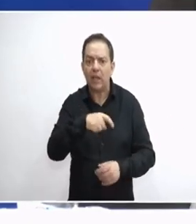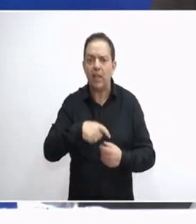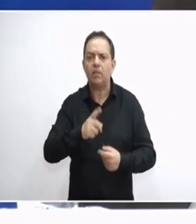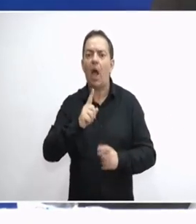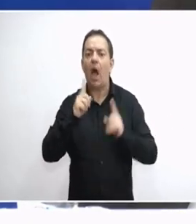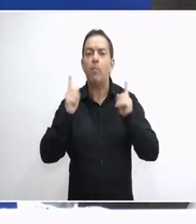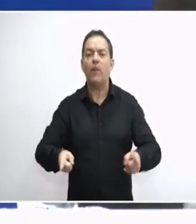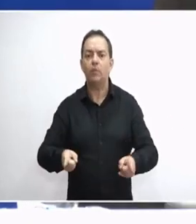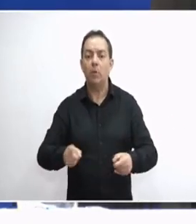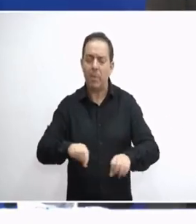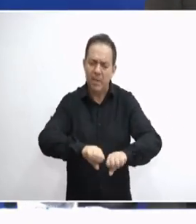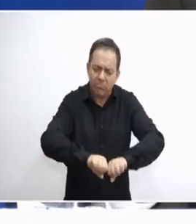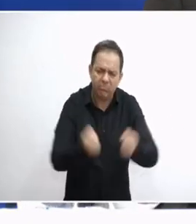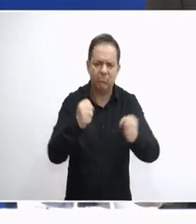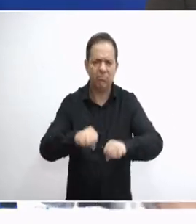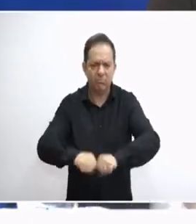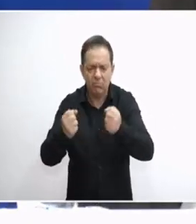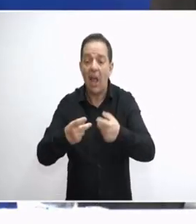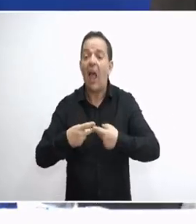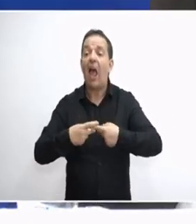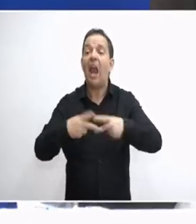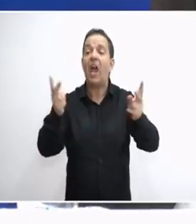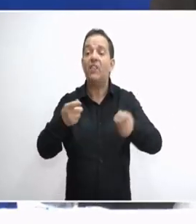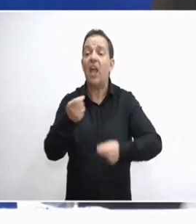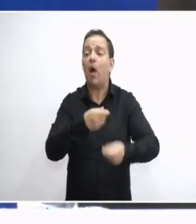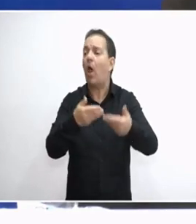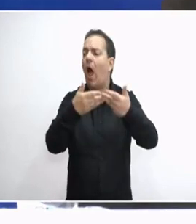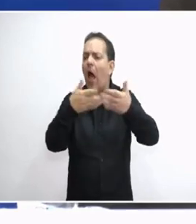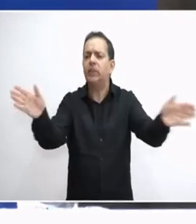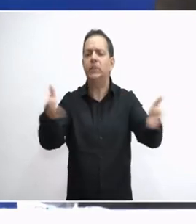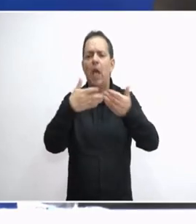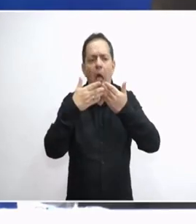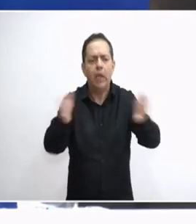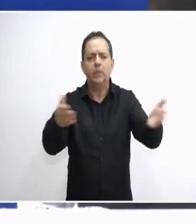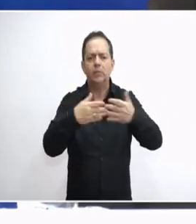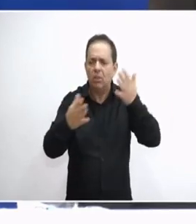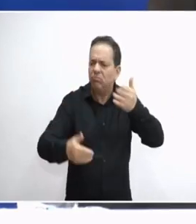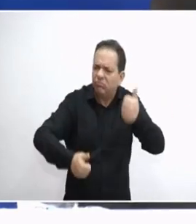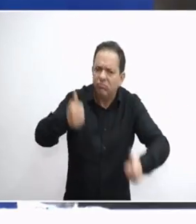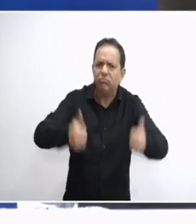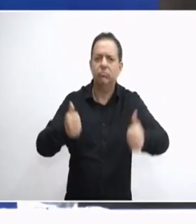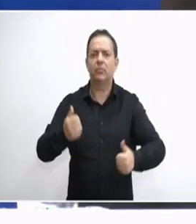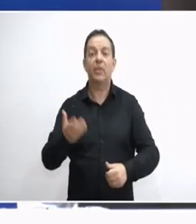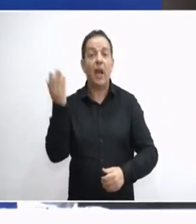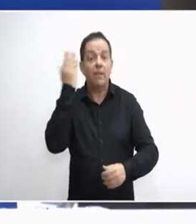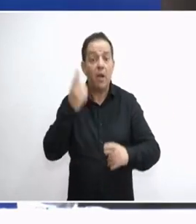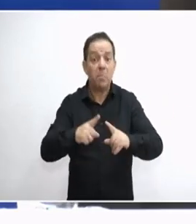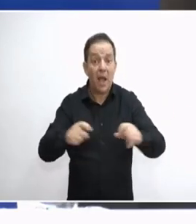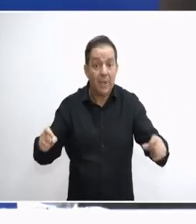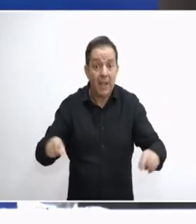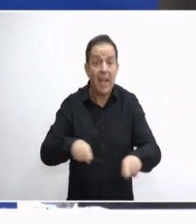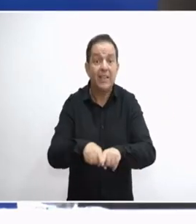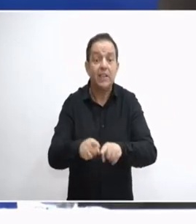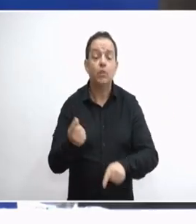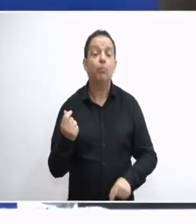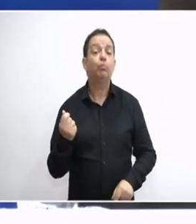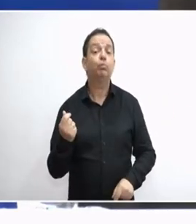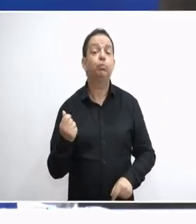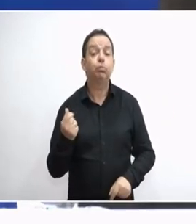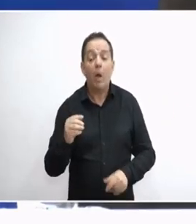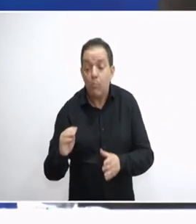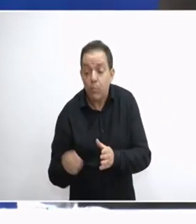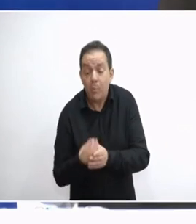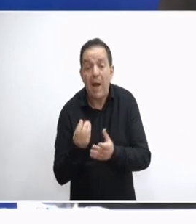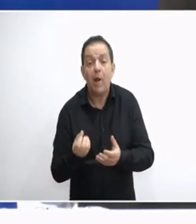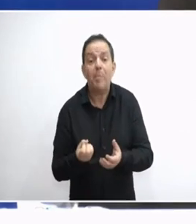πρέπει να σπάσει. Εγγυούνται για ελεύθερη αγορά, αλλά δεν έχουμε ελεύθερη αγορά. Απ' την άλλη, η ακρίβεια έχει να κάνει με το κόστος. Υπάρχει ένα